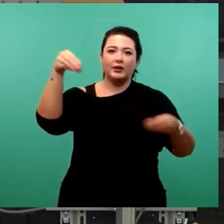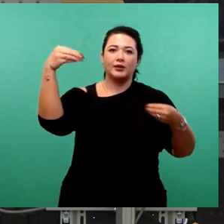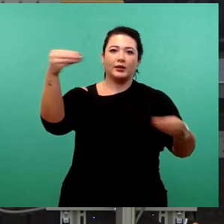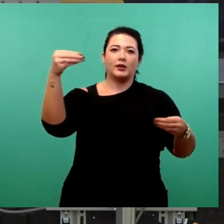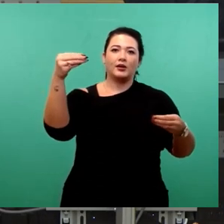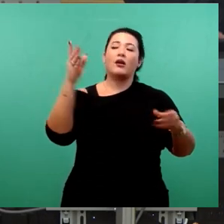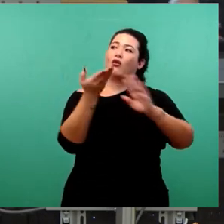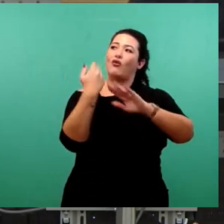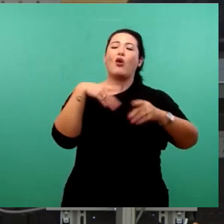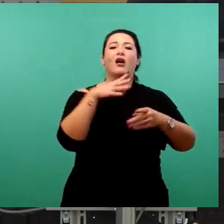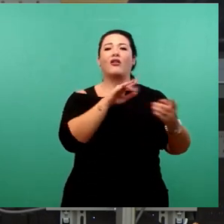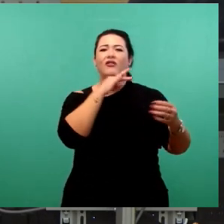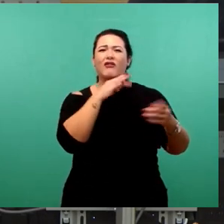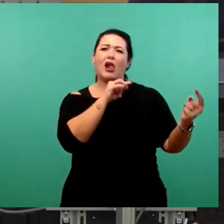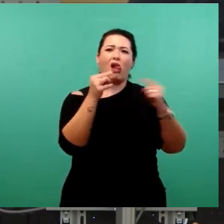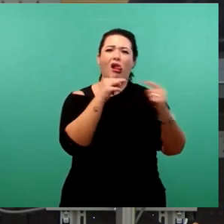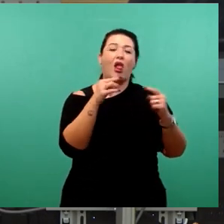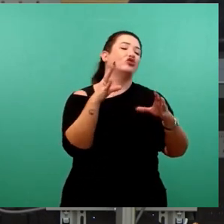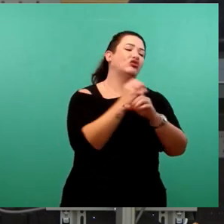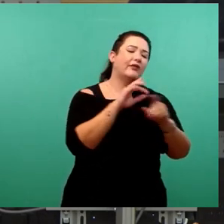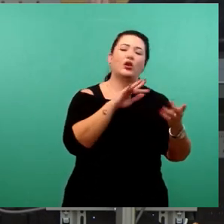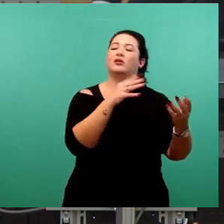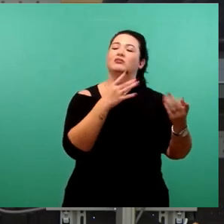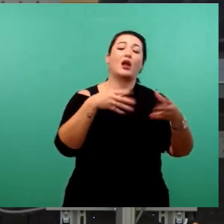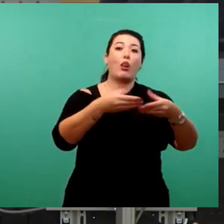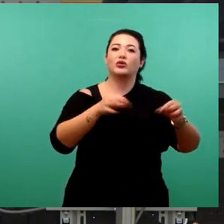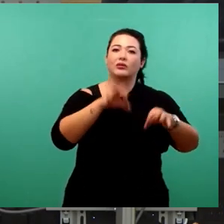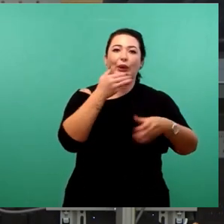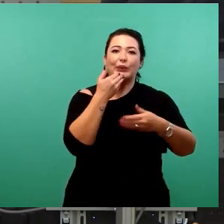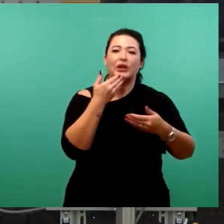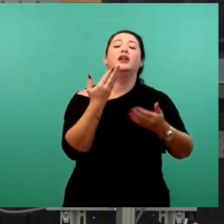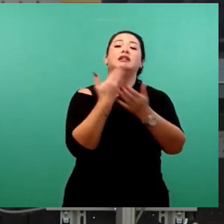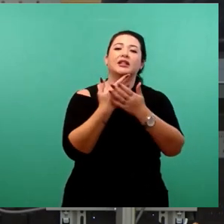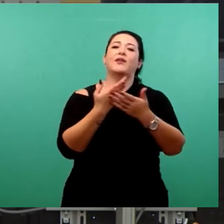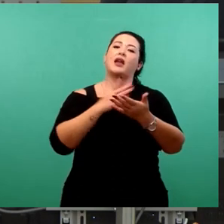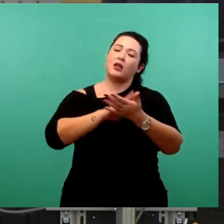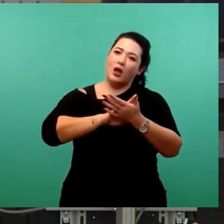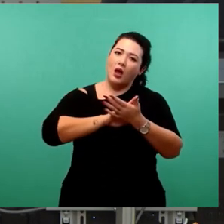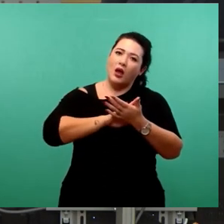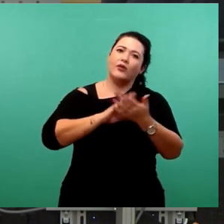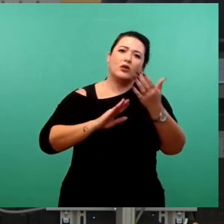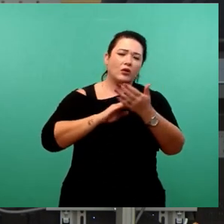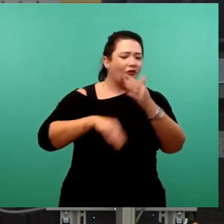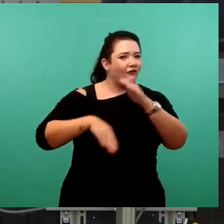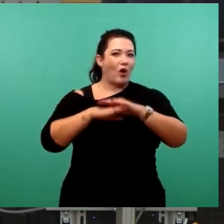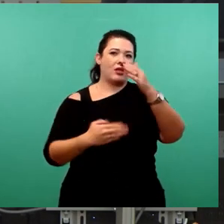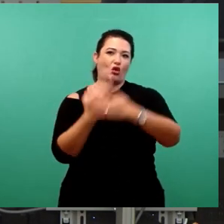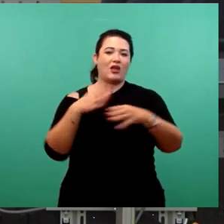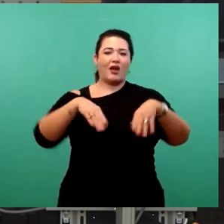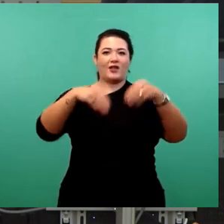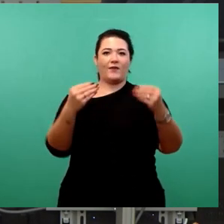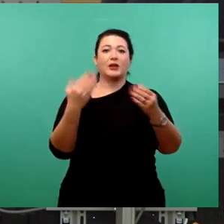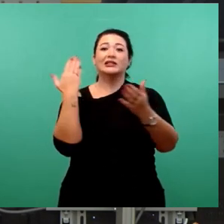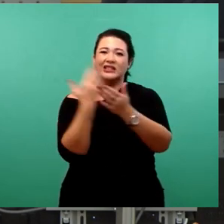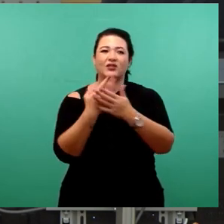weißes Blatt hinlegen. Man wollte einen Kompromiss auf noch breitere Basis stellen. Deswegen waren bei diesen Runden Dissidenten dabei,